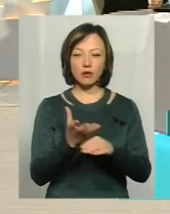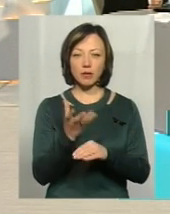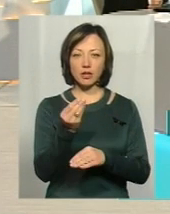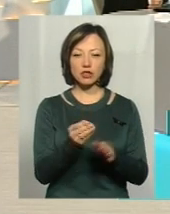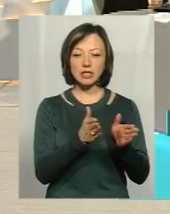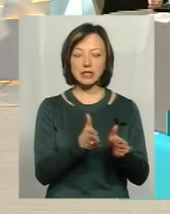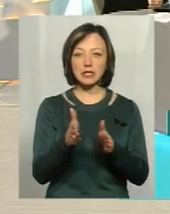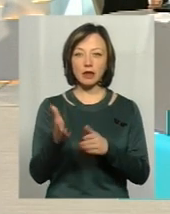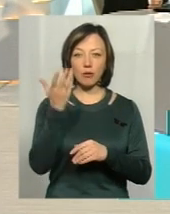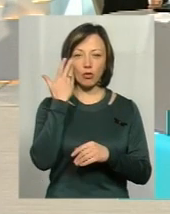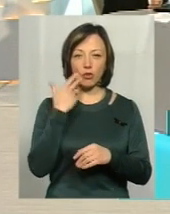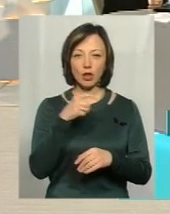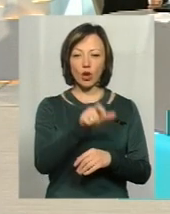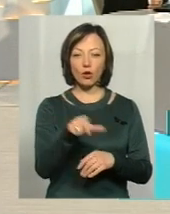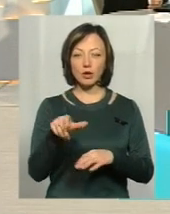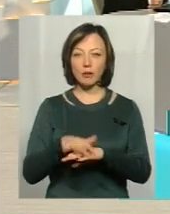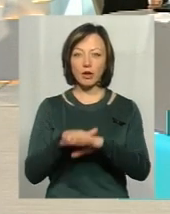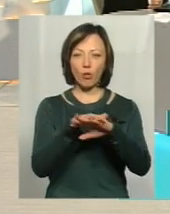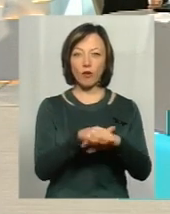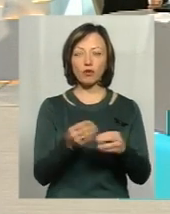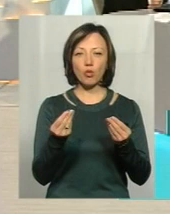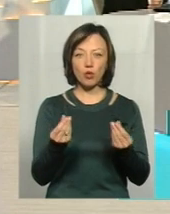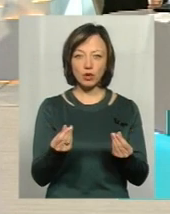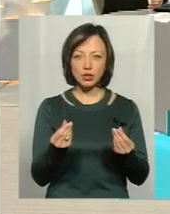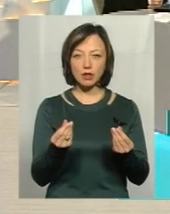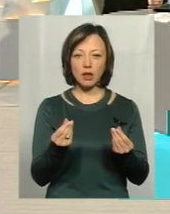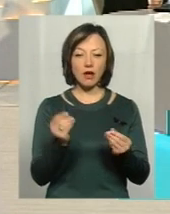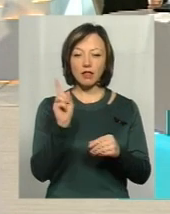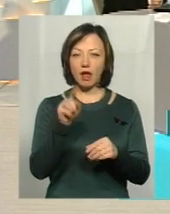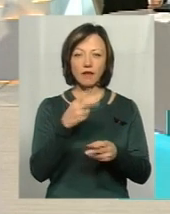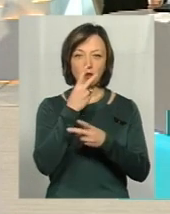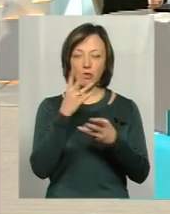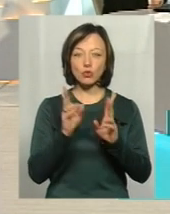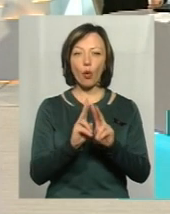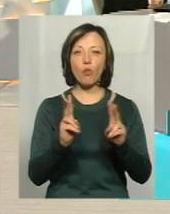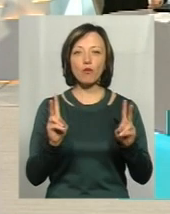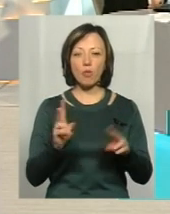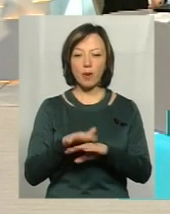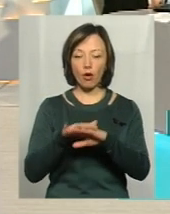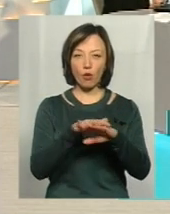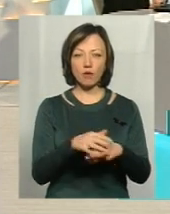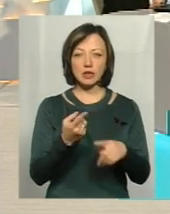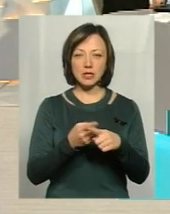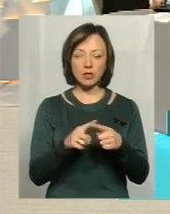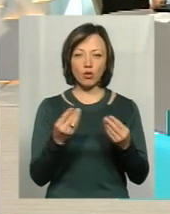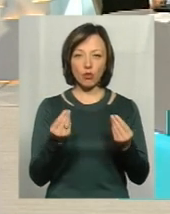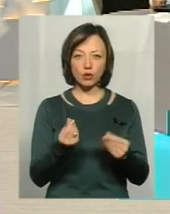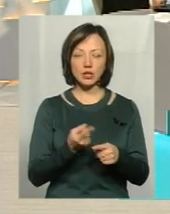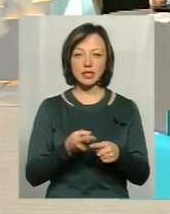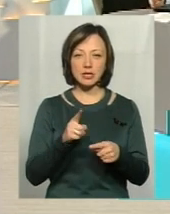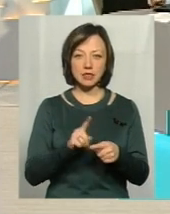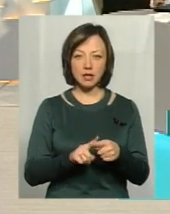систем, коли люди перераховують кошти, в принципі, навіть не бачачи, кому вони перераховують ці кошти. І це, я хочу сказати,